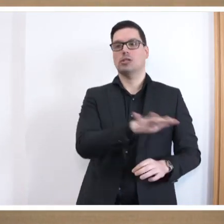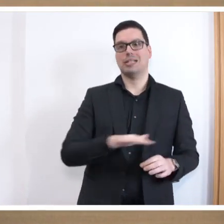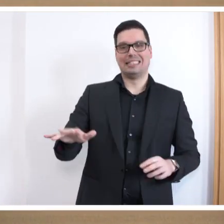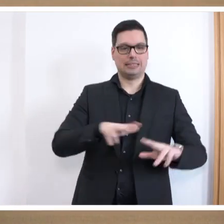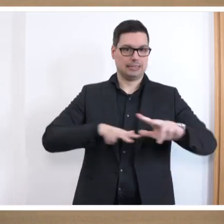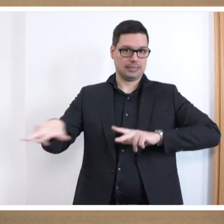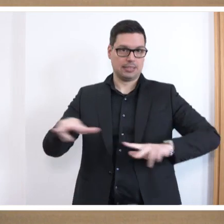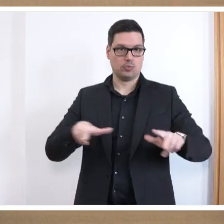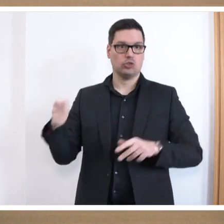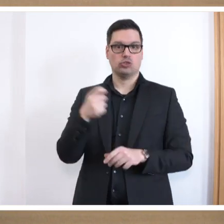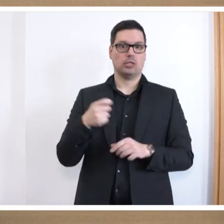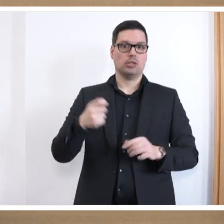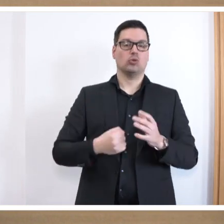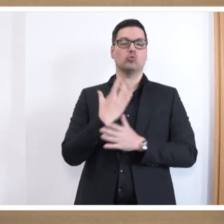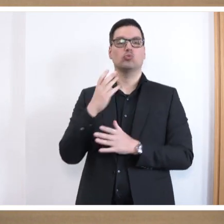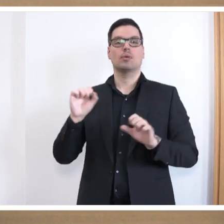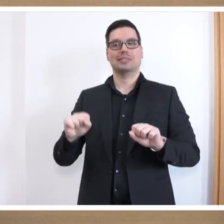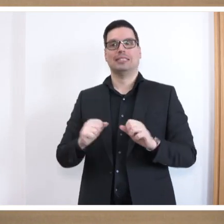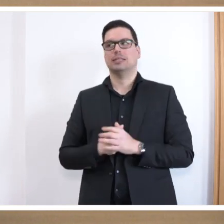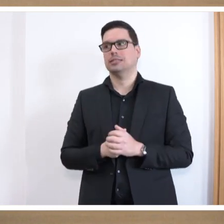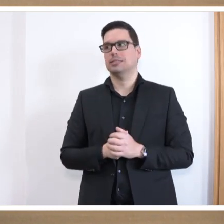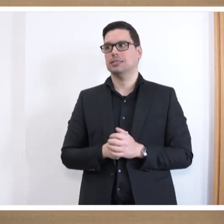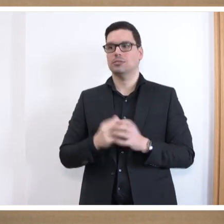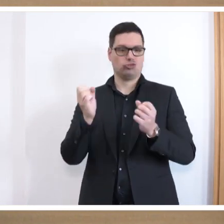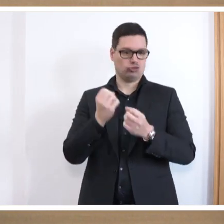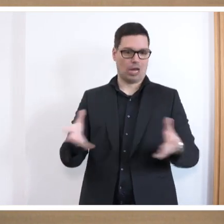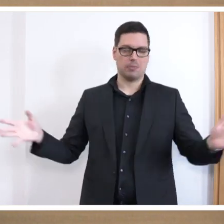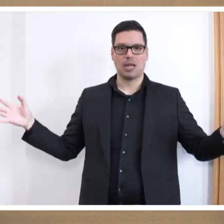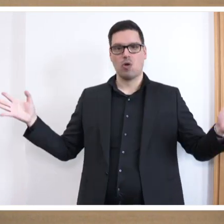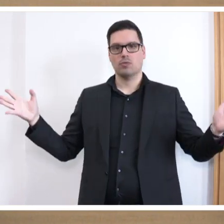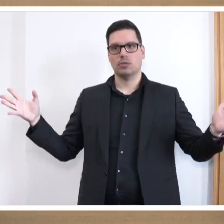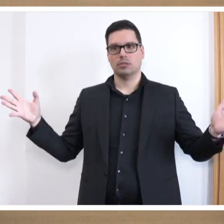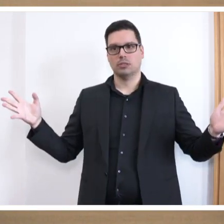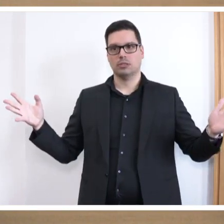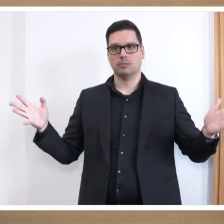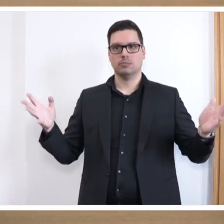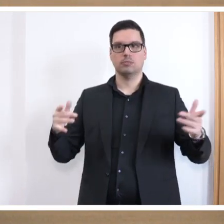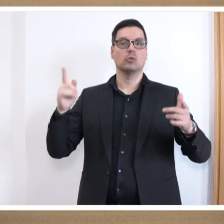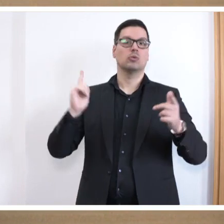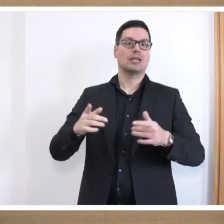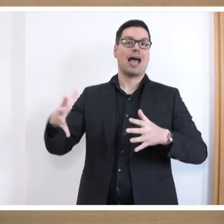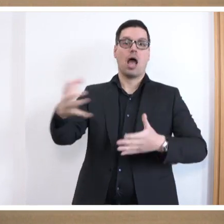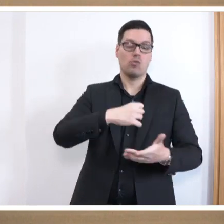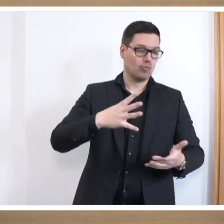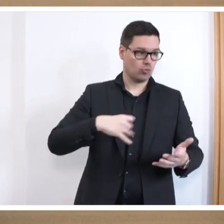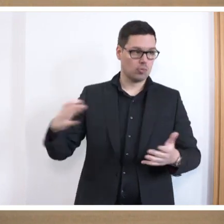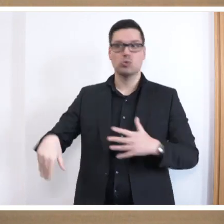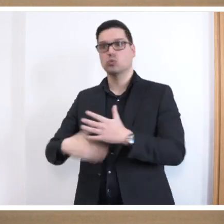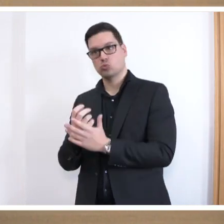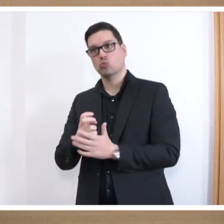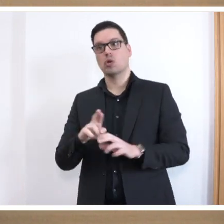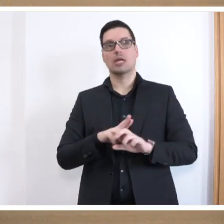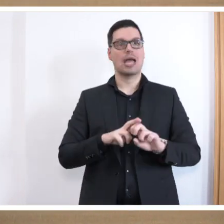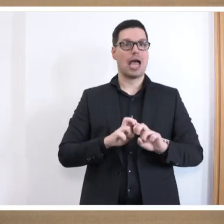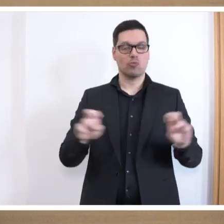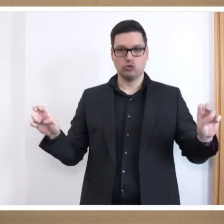auf die Stiftung saaländischer Kulturbesitz. Vor einem Scherbenhaufen, der dringend und nachhaltig aufgeräumt und neu aufgestellt